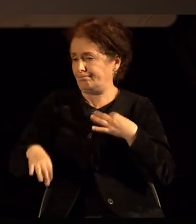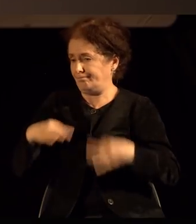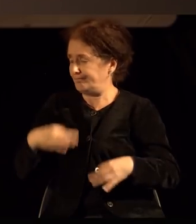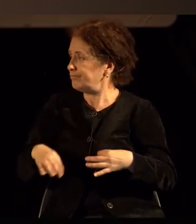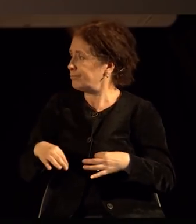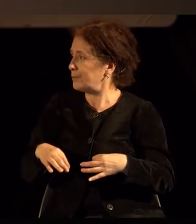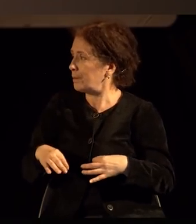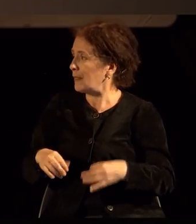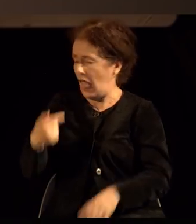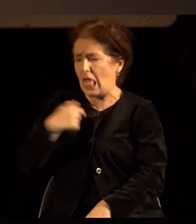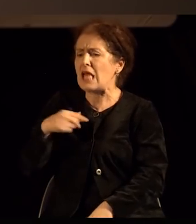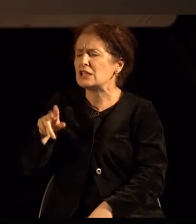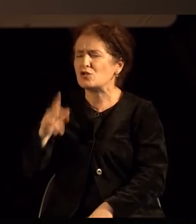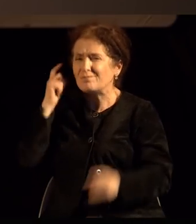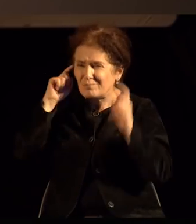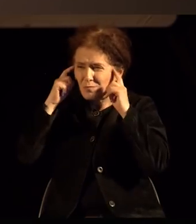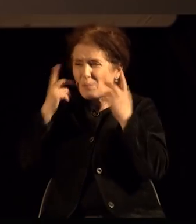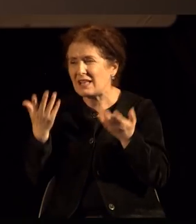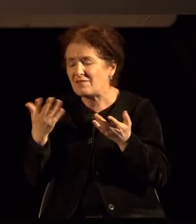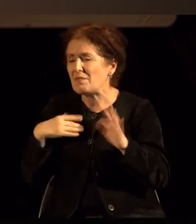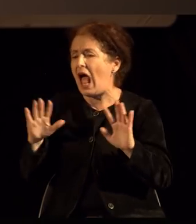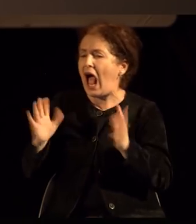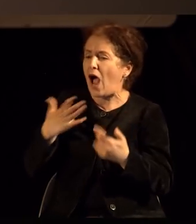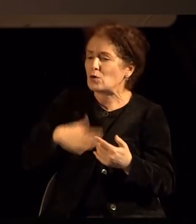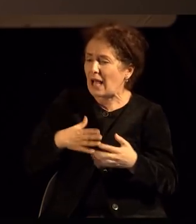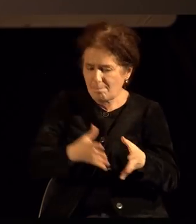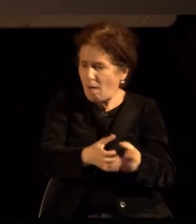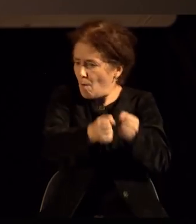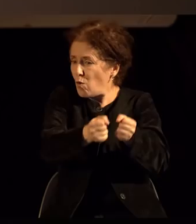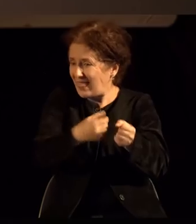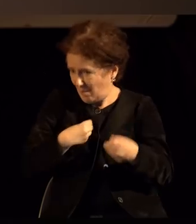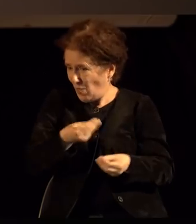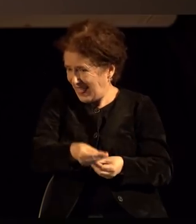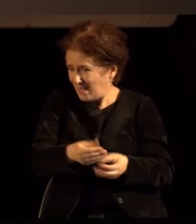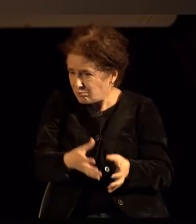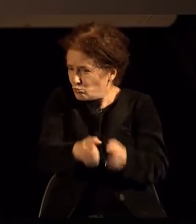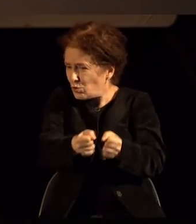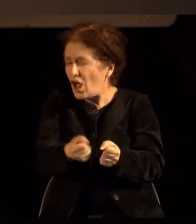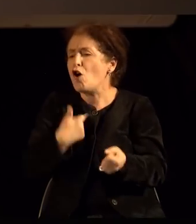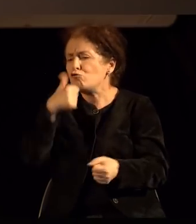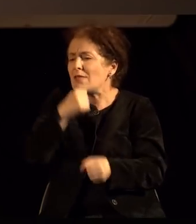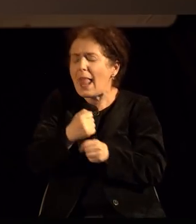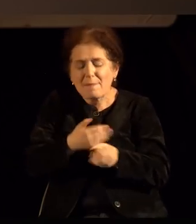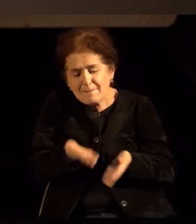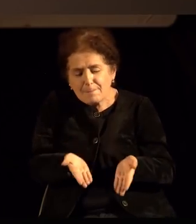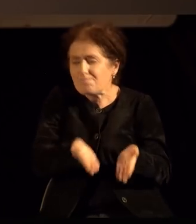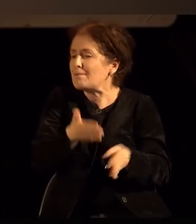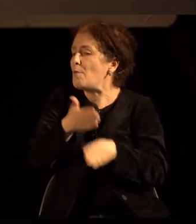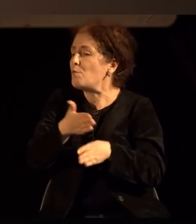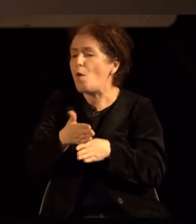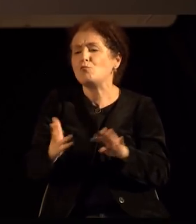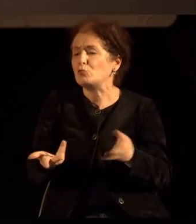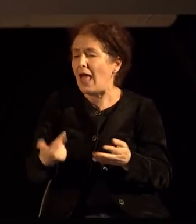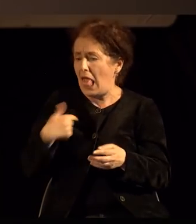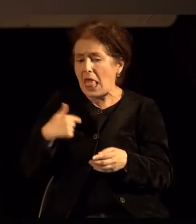Втората, мислам, јас исто така помислив дека, ако веќе сакам да ги поддржам, најмалку што можам да направам е на одредан начин и